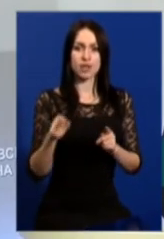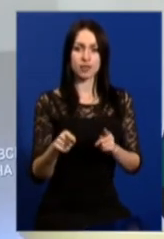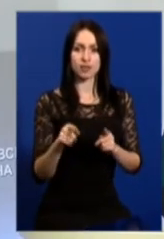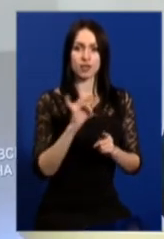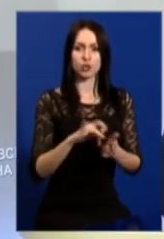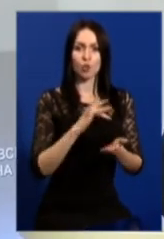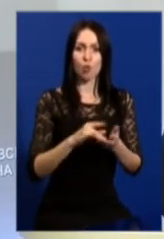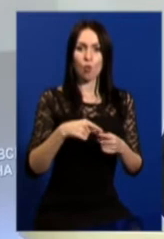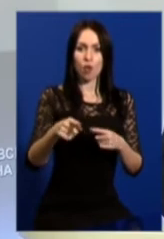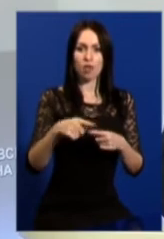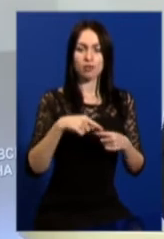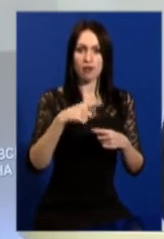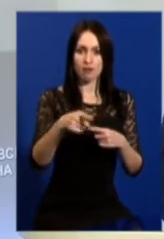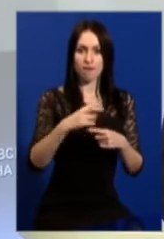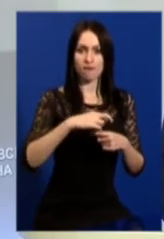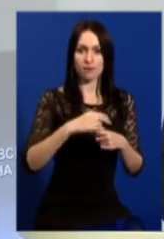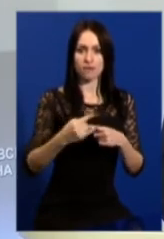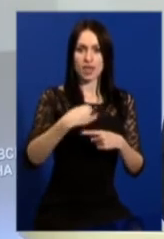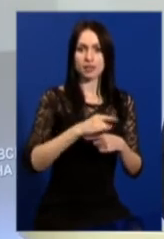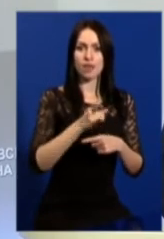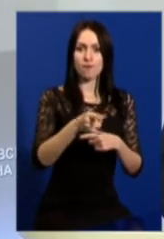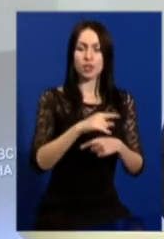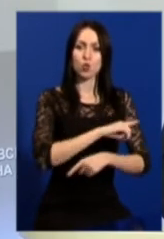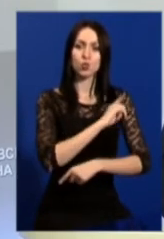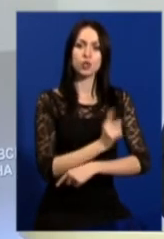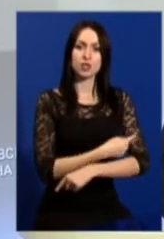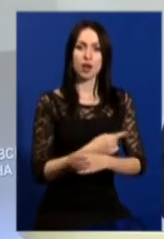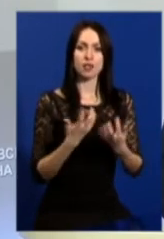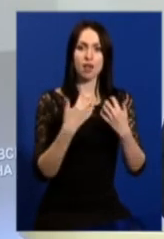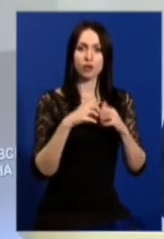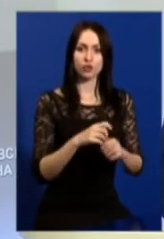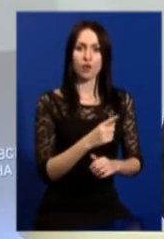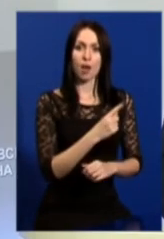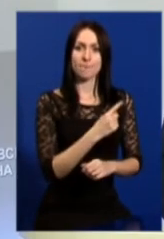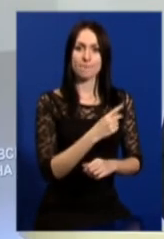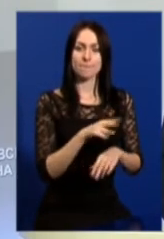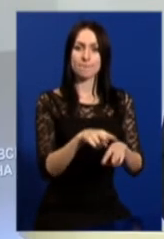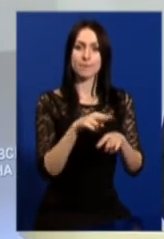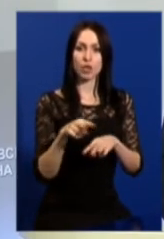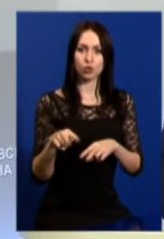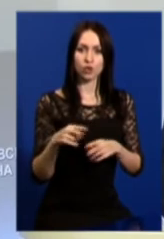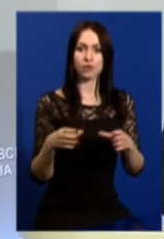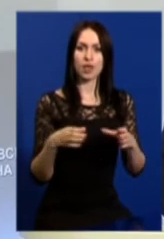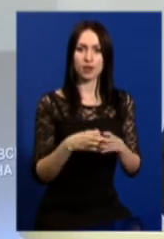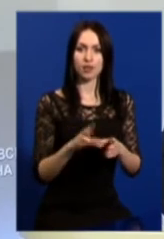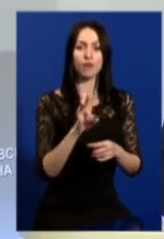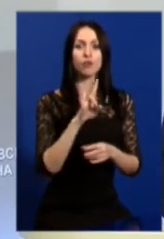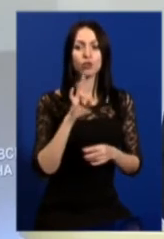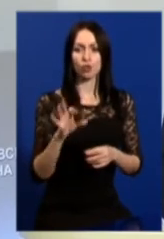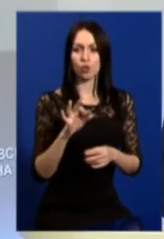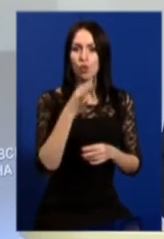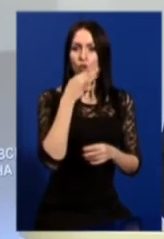і посилені кількість патрулів, нарядів, але